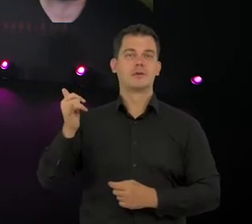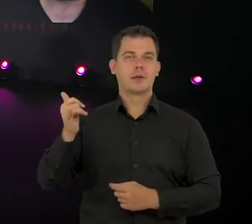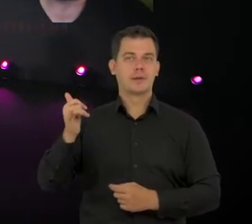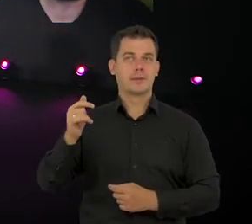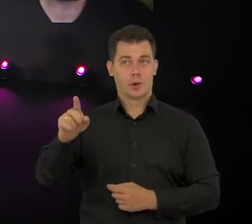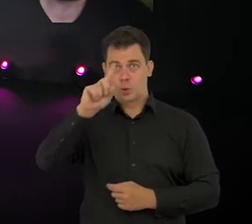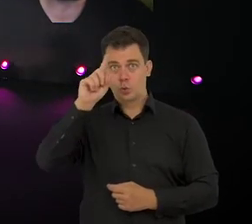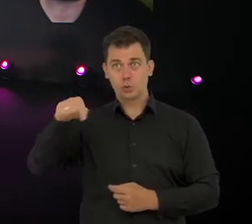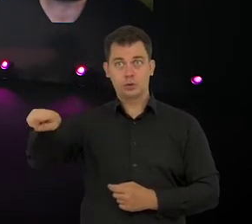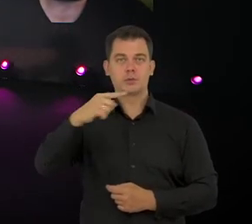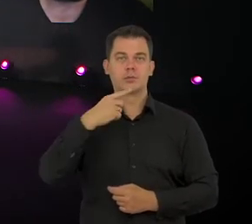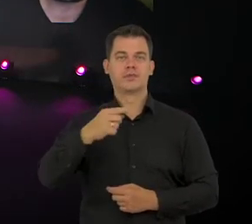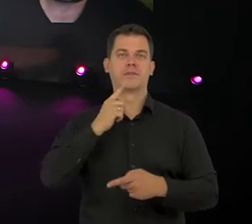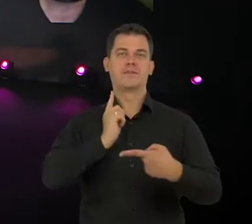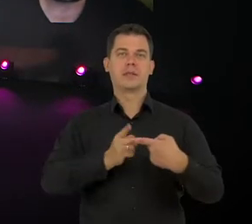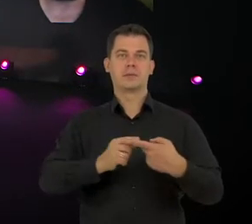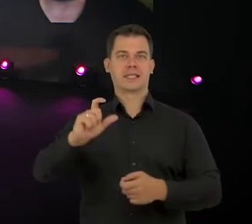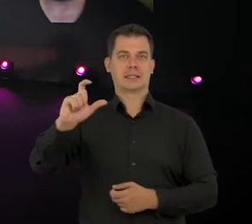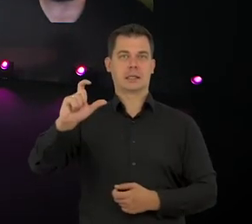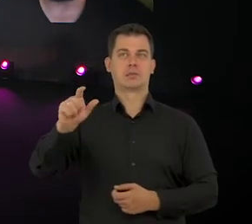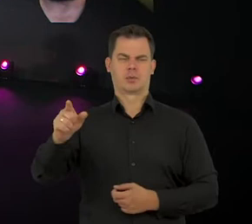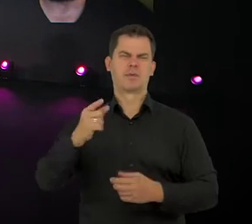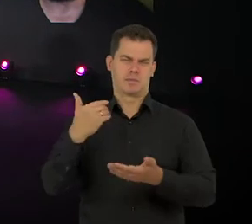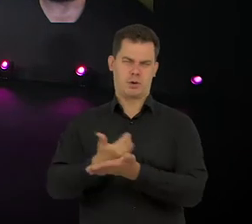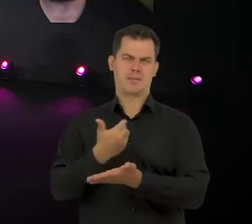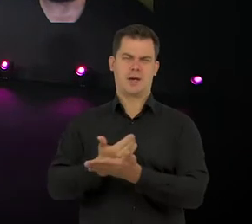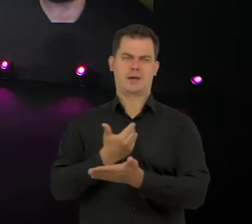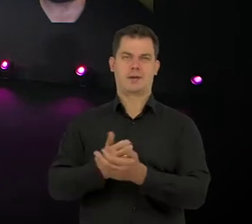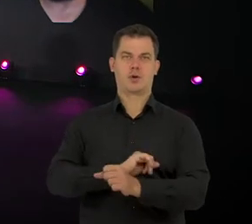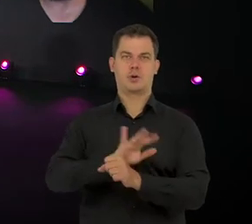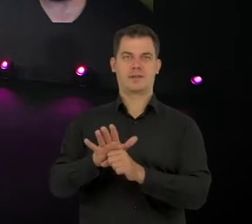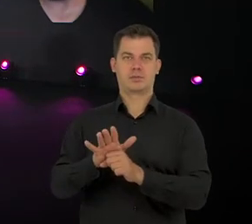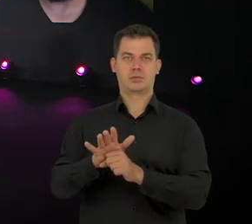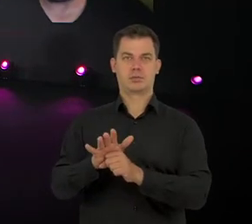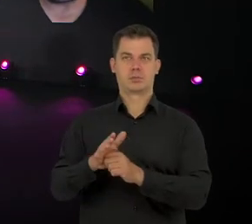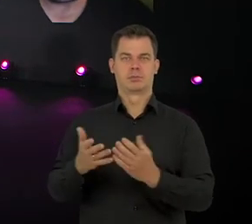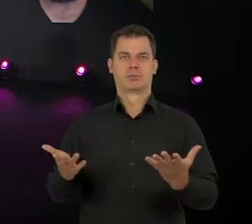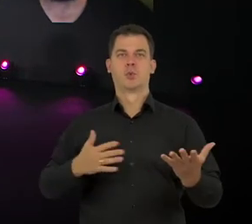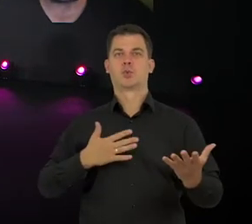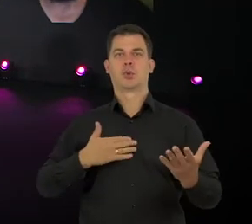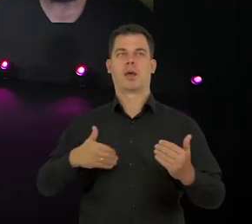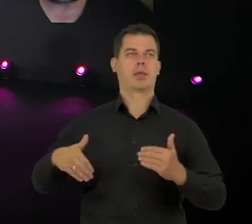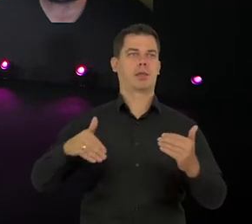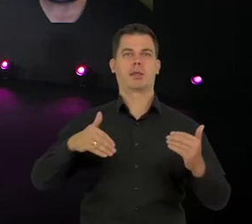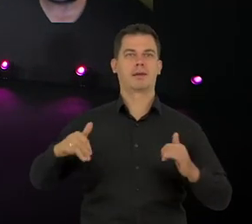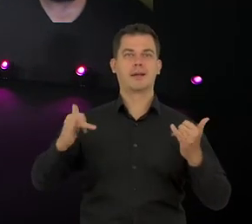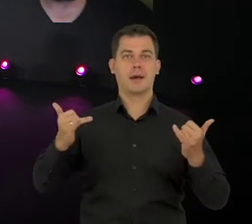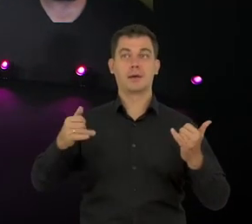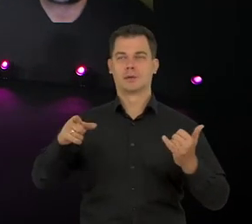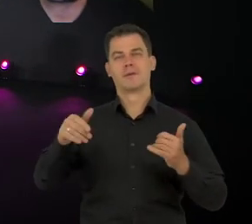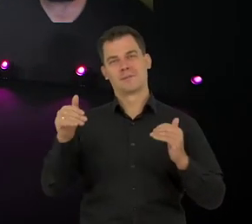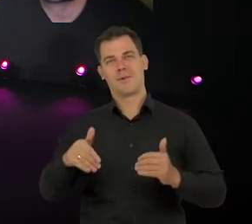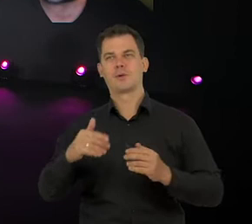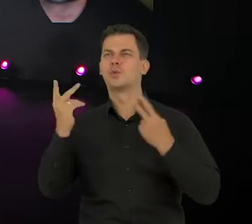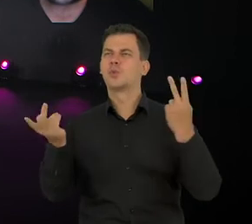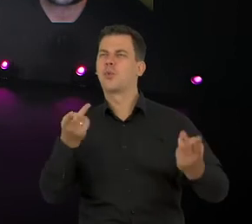że ludzie uważają, że witamina C jest skutecznym lekiem na koronawirusy. Czyli jeżeli my czujemy się bezradni, no